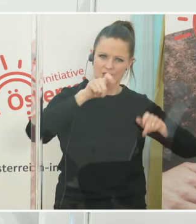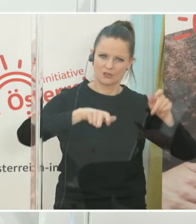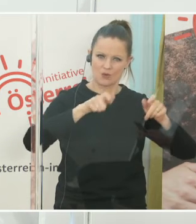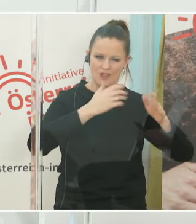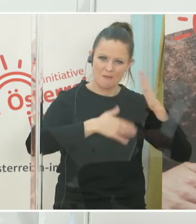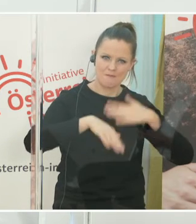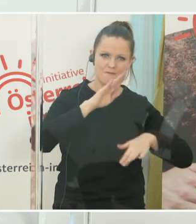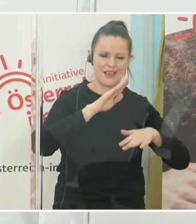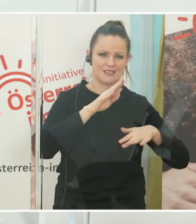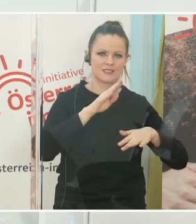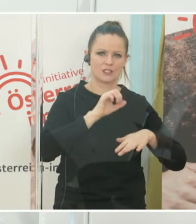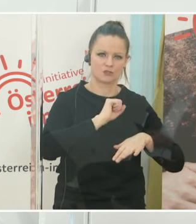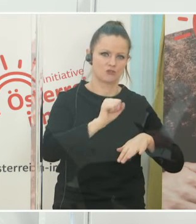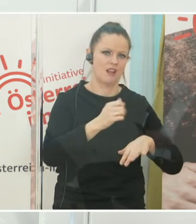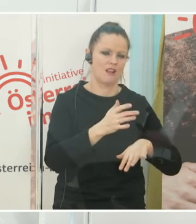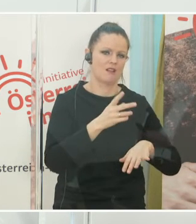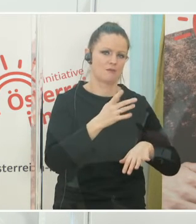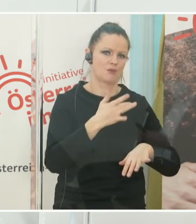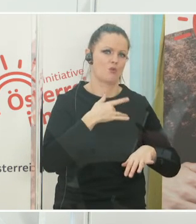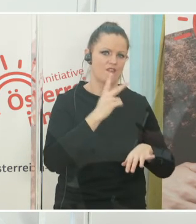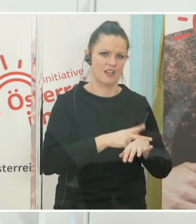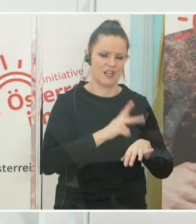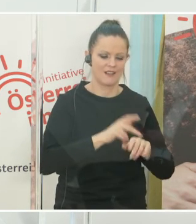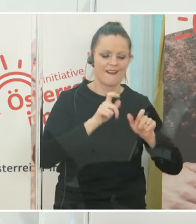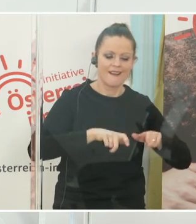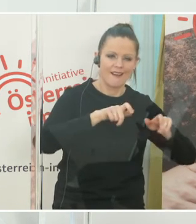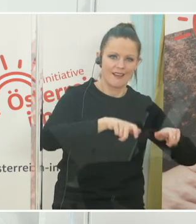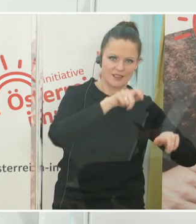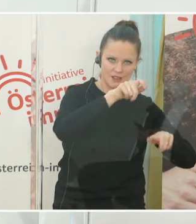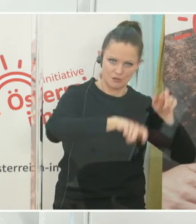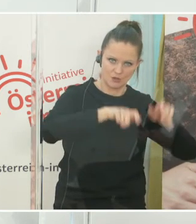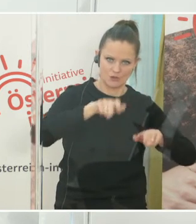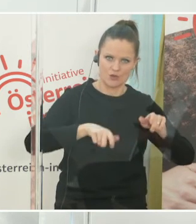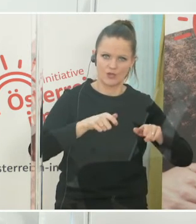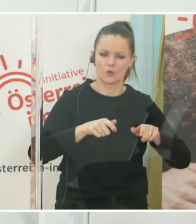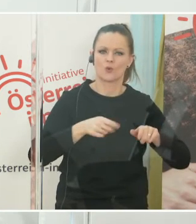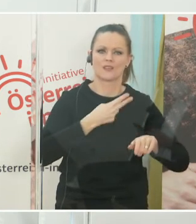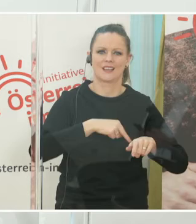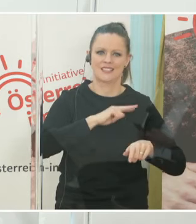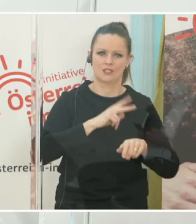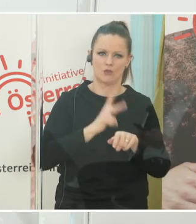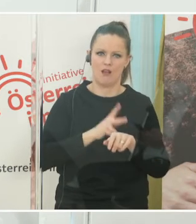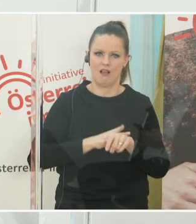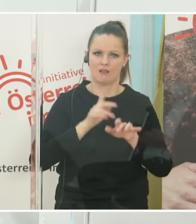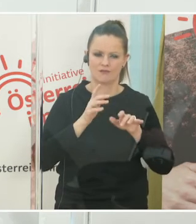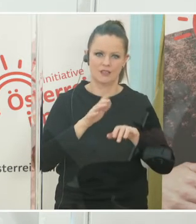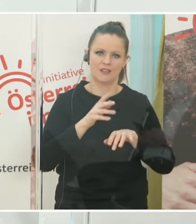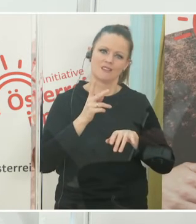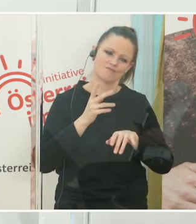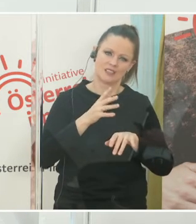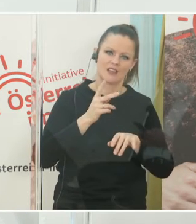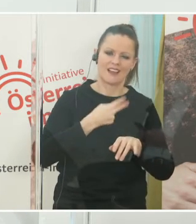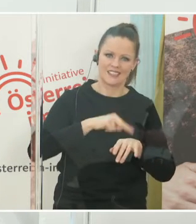die am schwersten erkranken. Das sind eben die älteren Personen und das sind die Personen mit Risikoerkrankungen, das heißt, und das Gesundheitspersonal, das hier